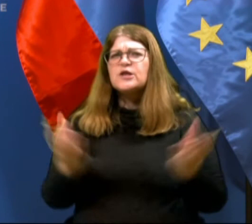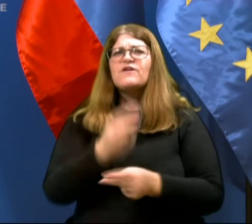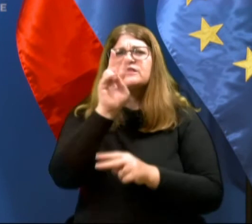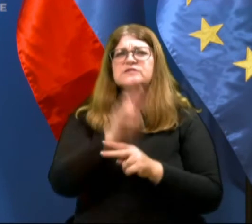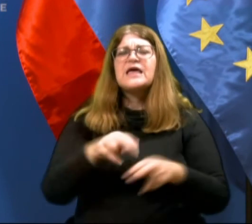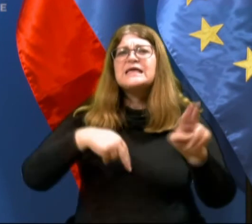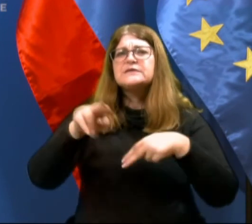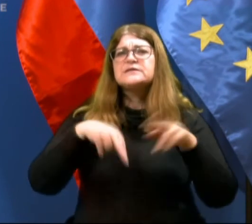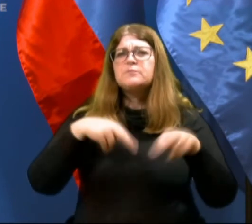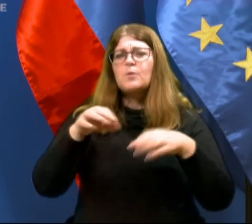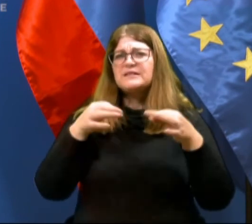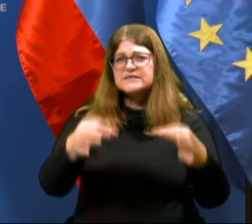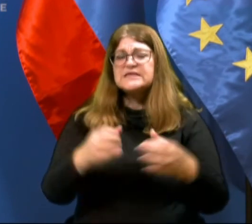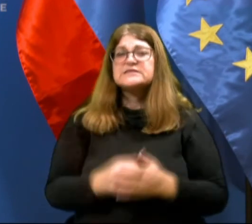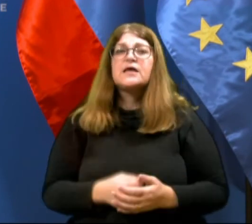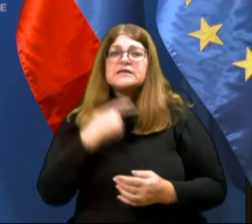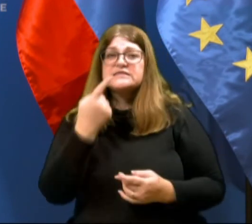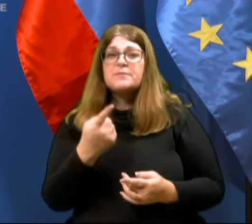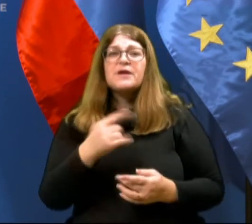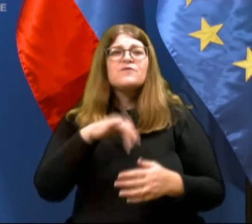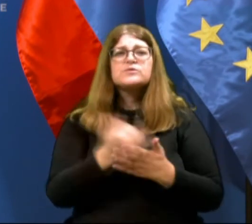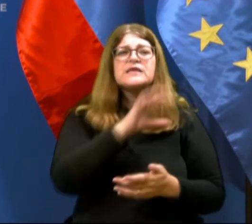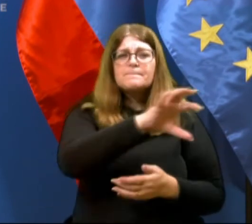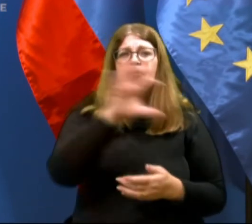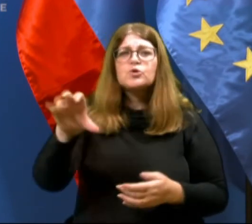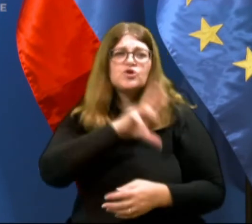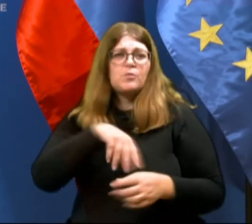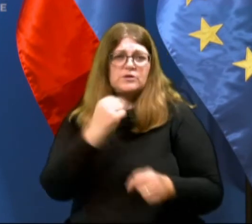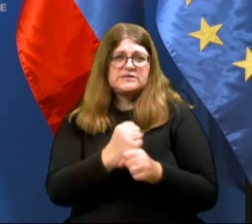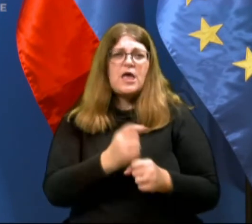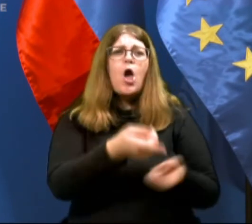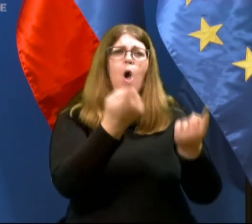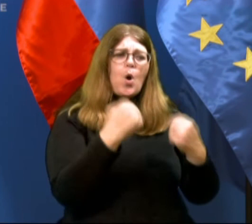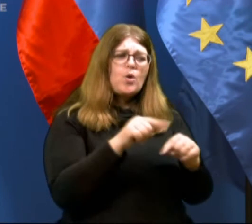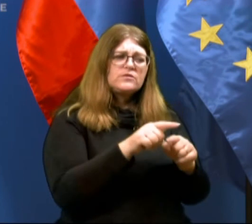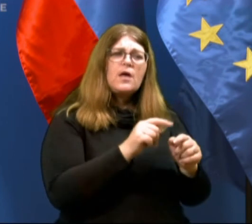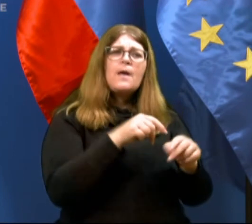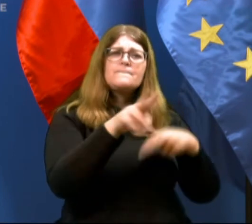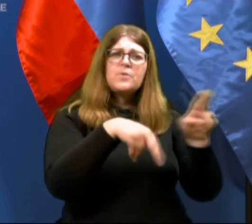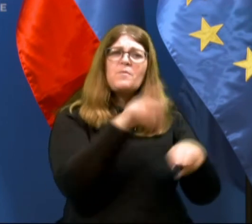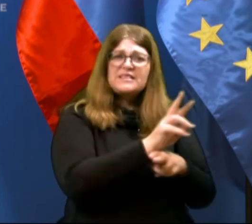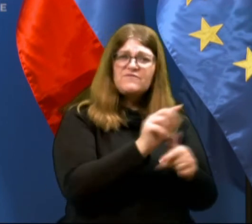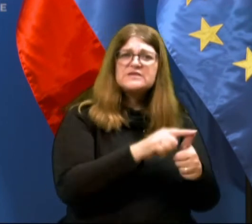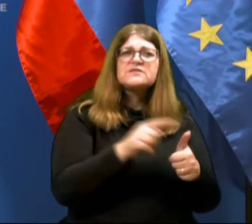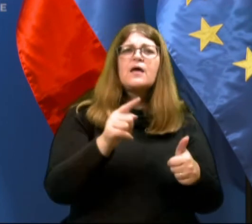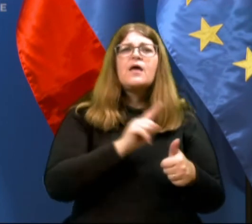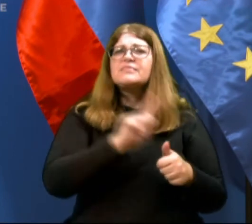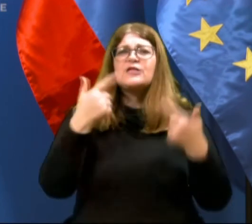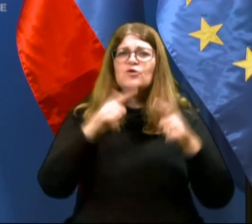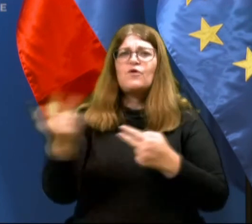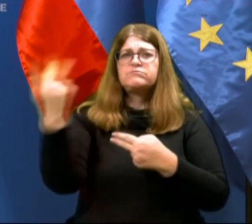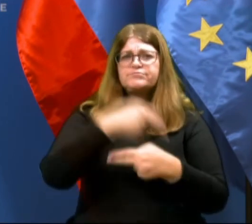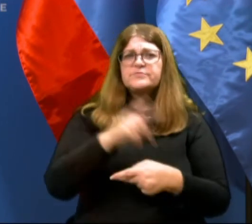cestnega prometa po meni, torej po vseh področjih policijskega dela, od prometne varnosti, ilegalnih migracij,